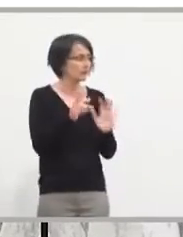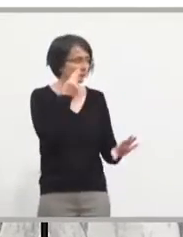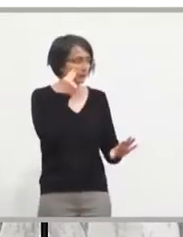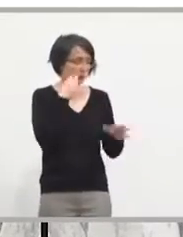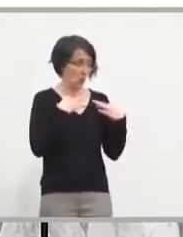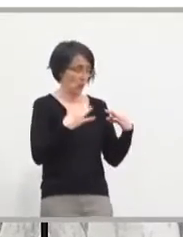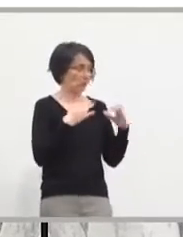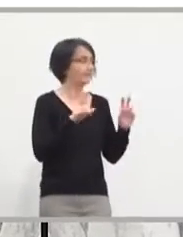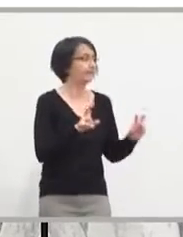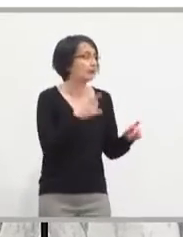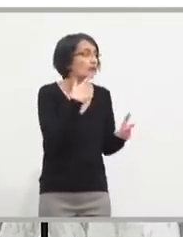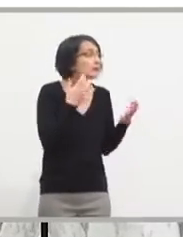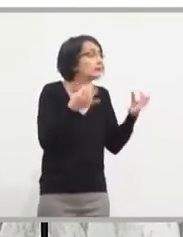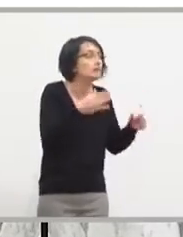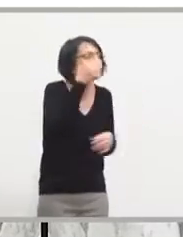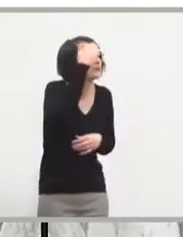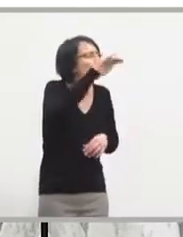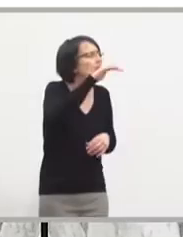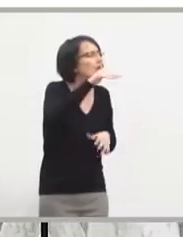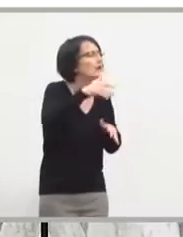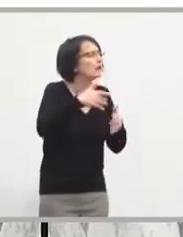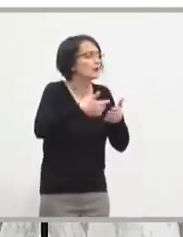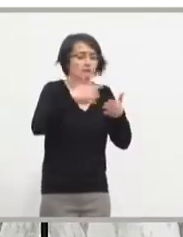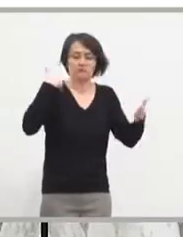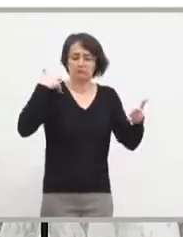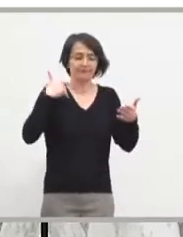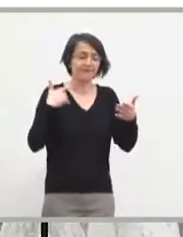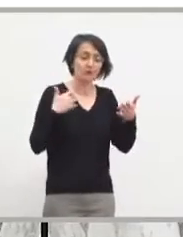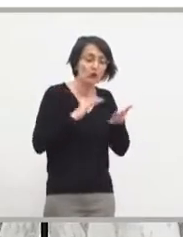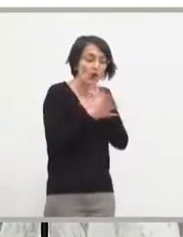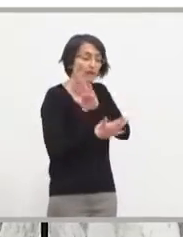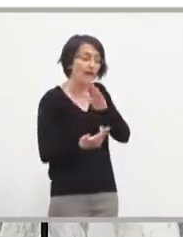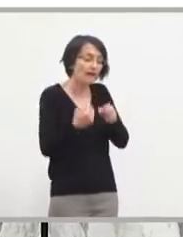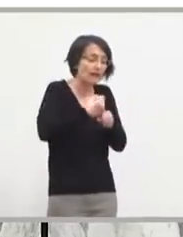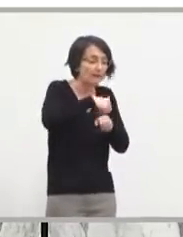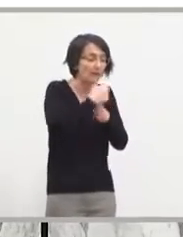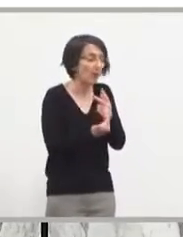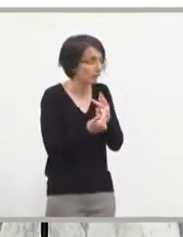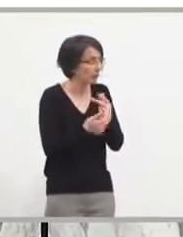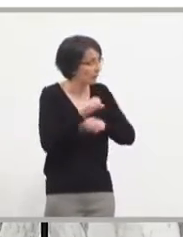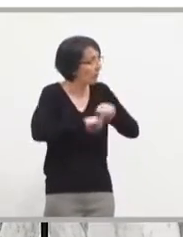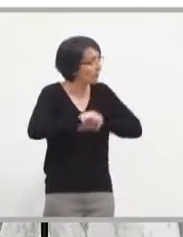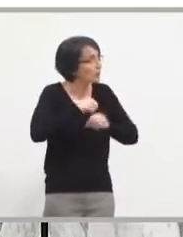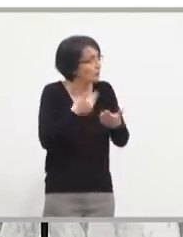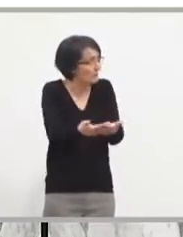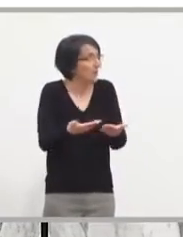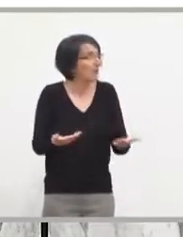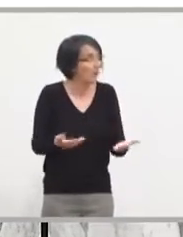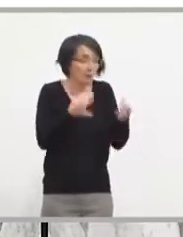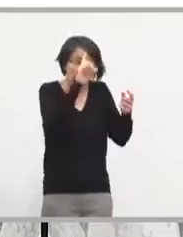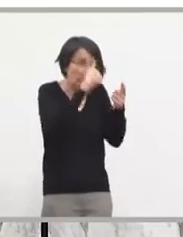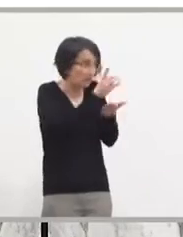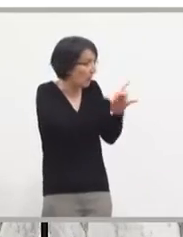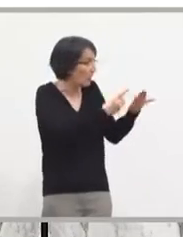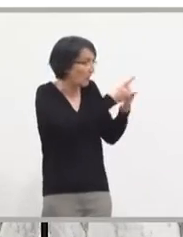c'est comme ça que nous avons fonctionné, en tout cas, dans la création de la métropole. Et, à ma connaissance, à ma connaissance, il'y aucune